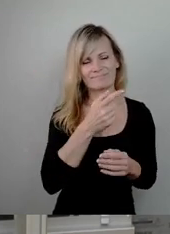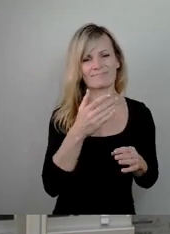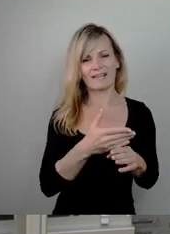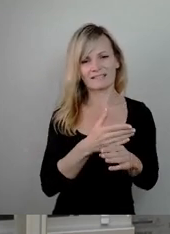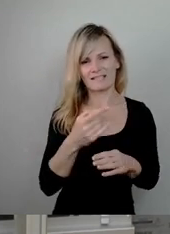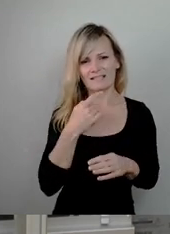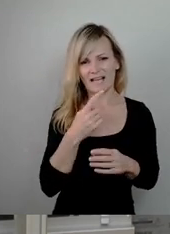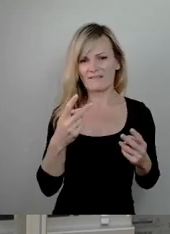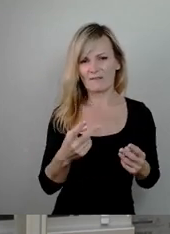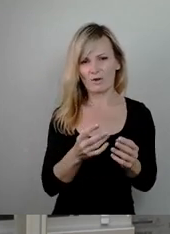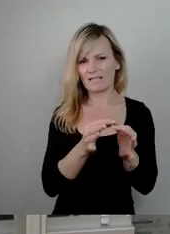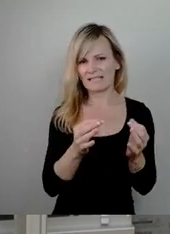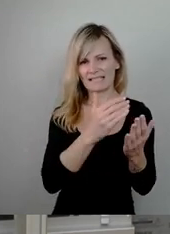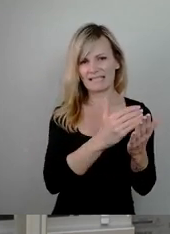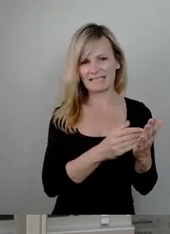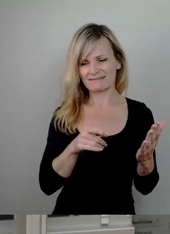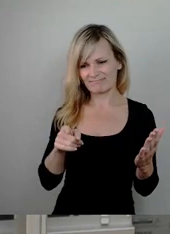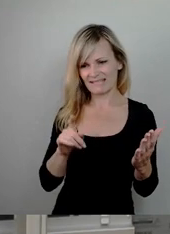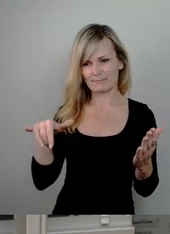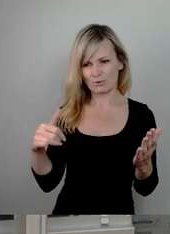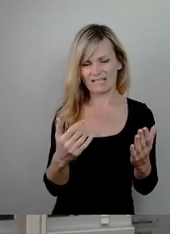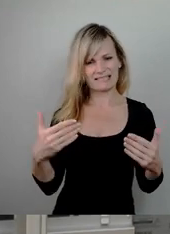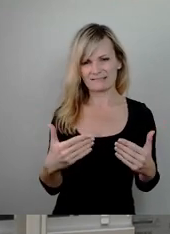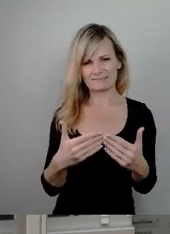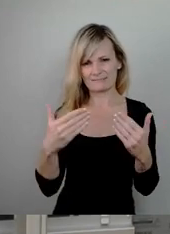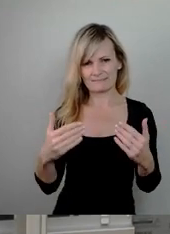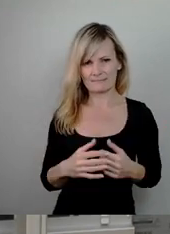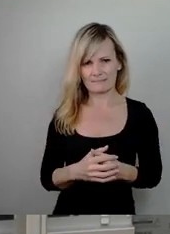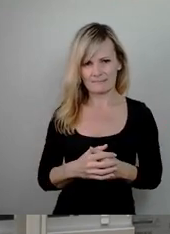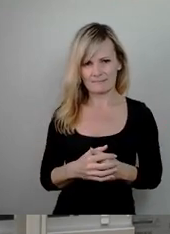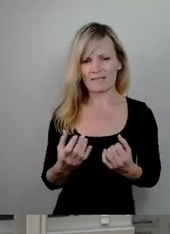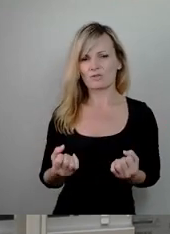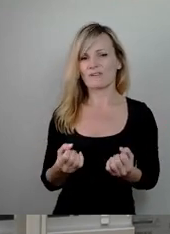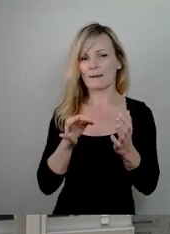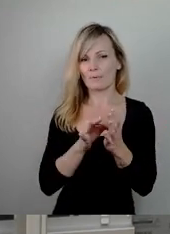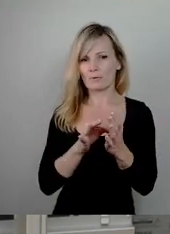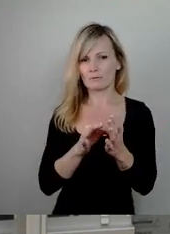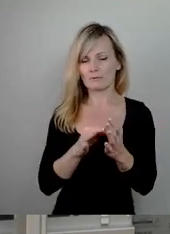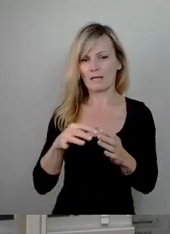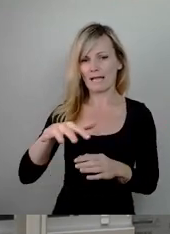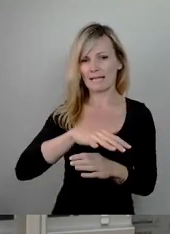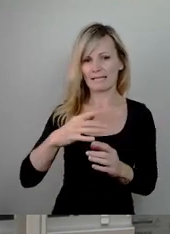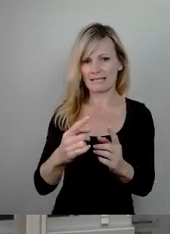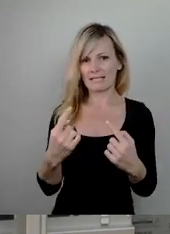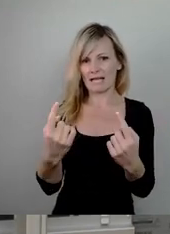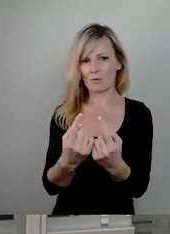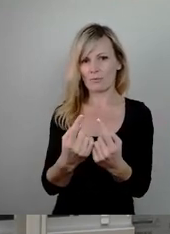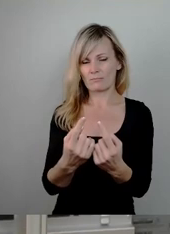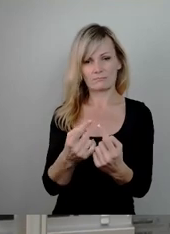Die Maßgaben einer Schwerpunktsetzung auf den ländlichen Raum war dabei nicht das bestimmte Kriterium.